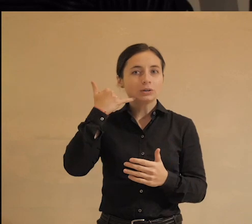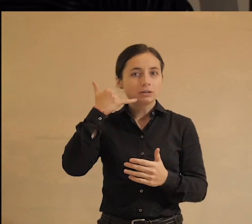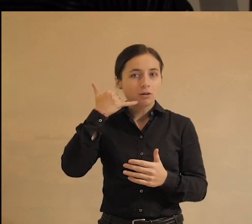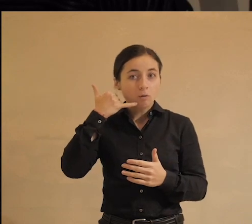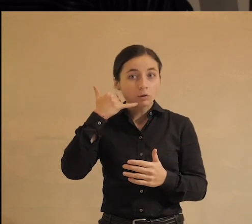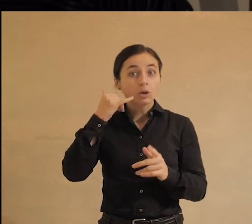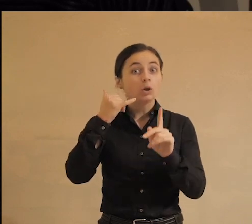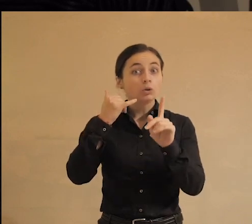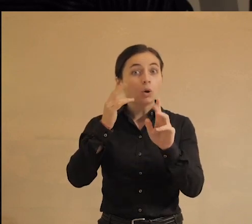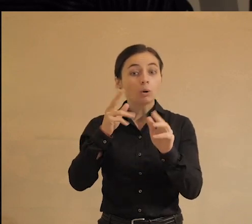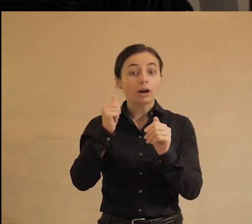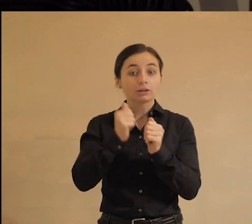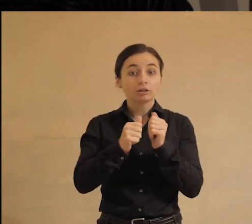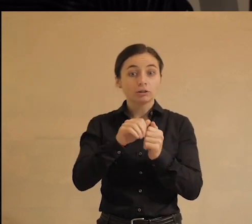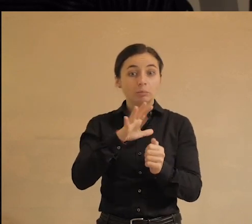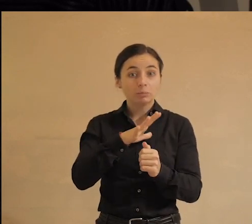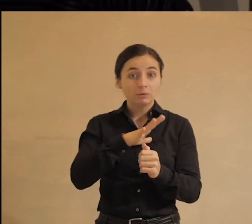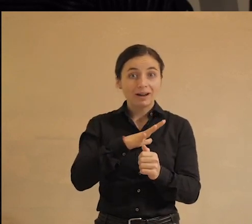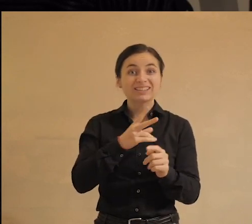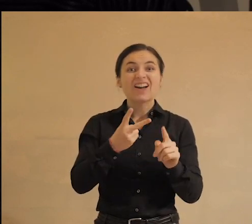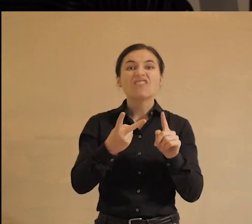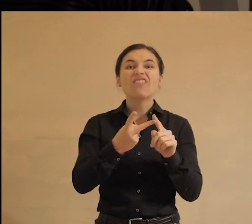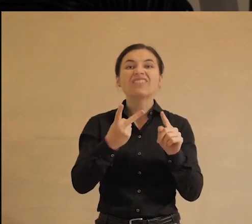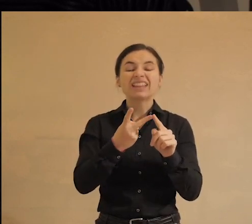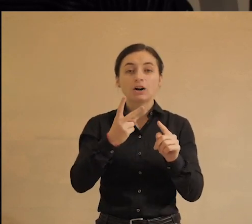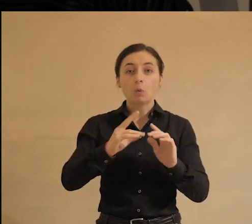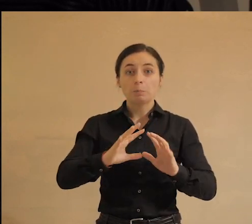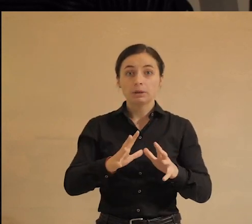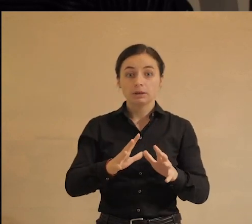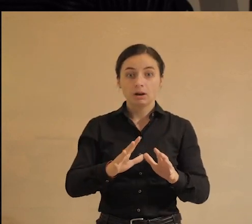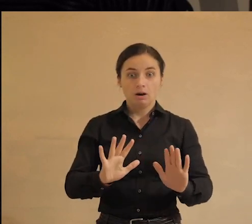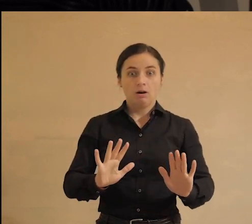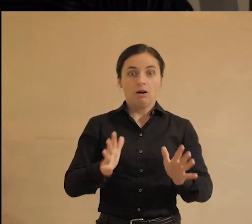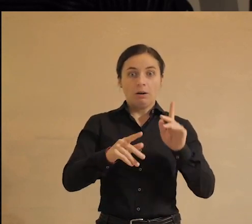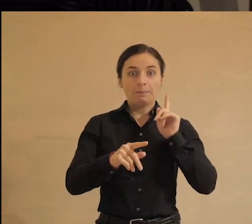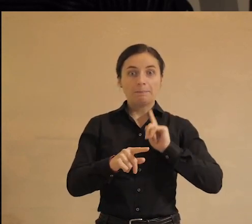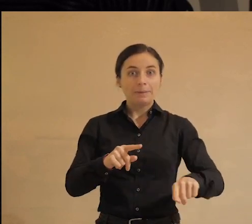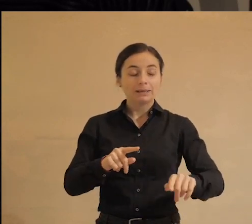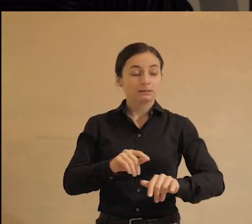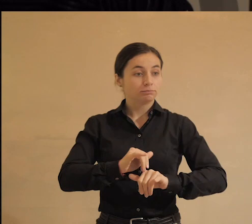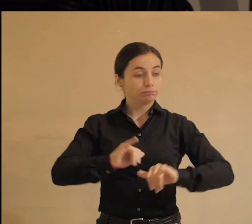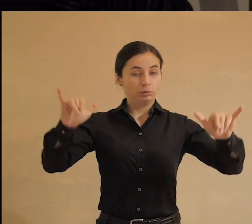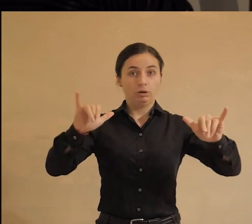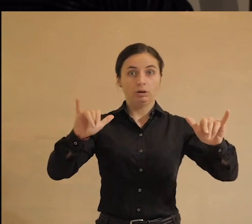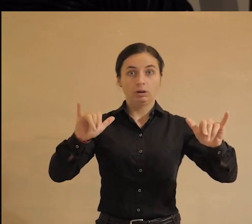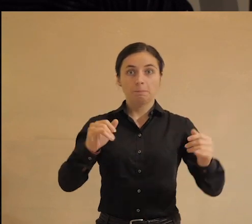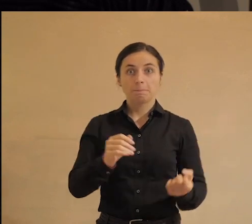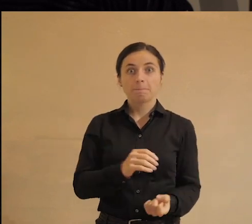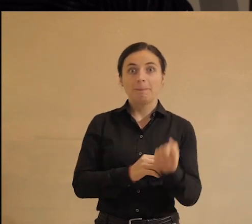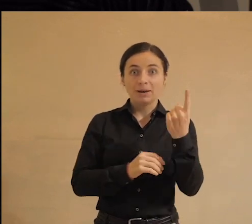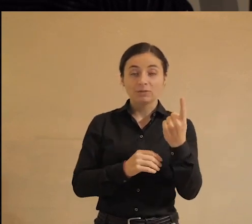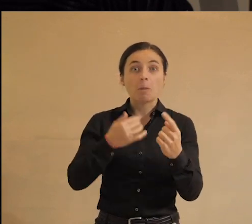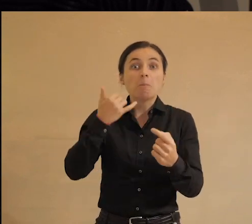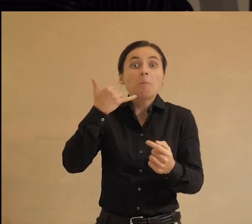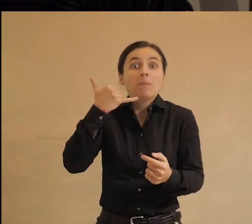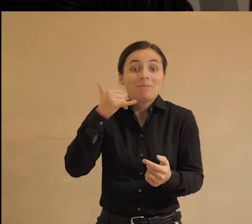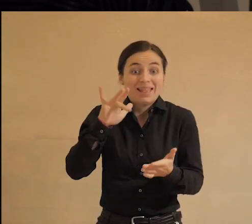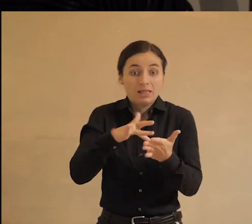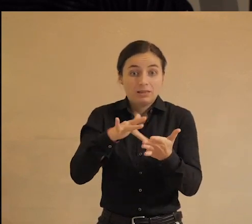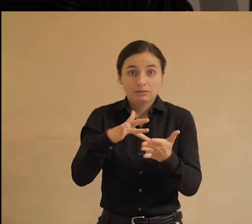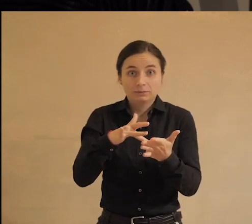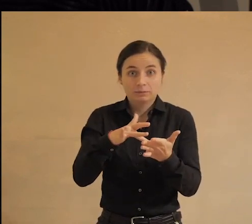связи, но, как часто бывает во втором мире, внезапно и быстро, стремительно появилась связь мобильная,